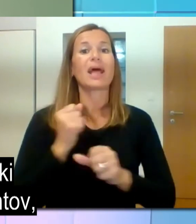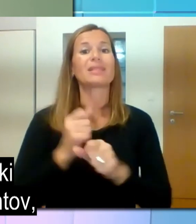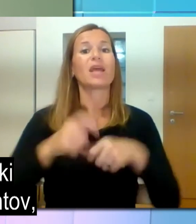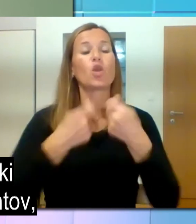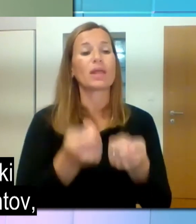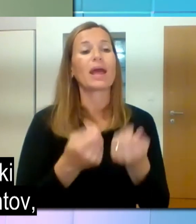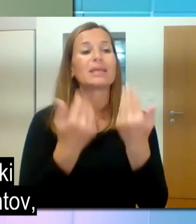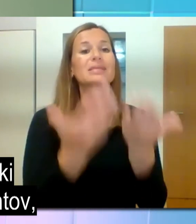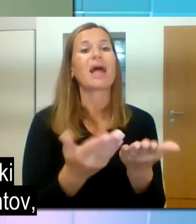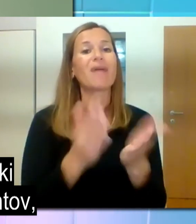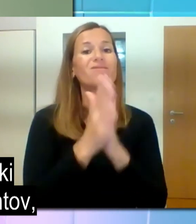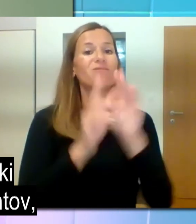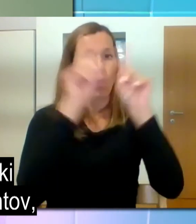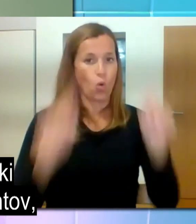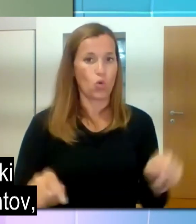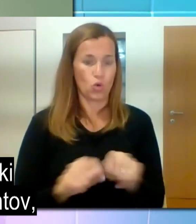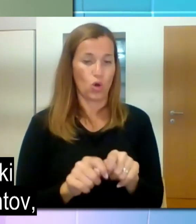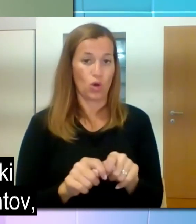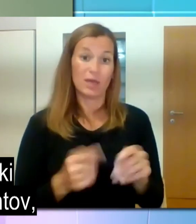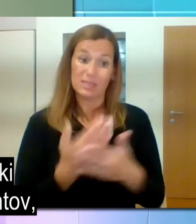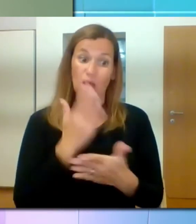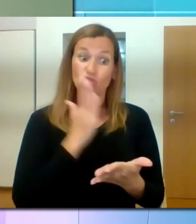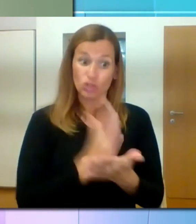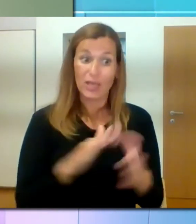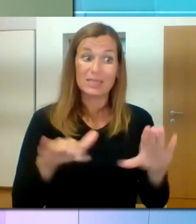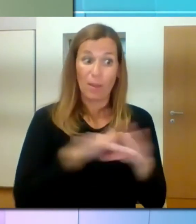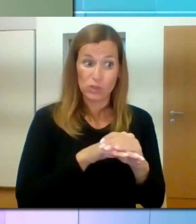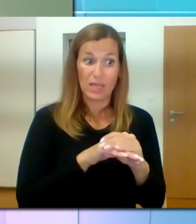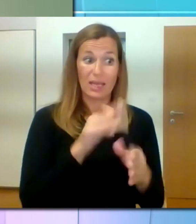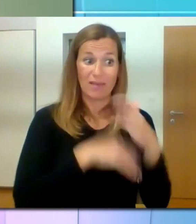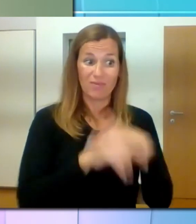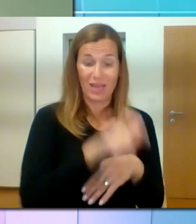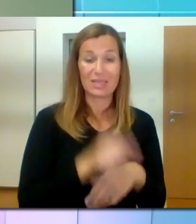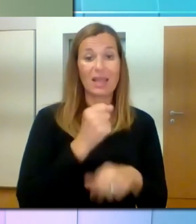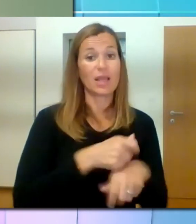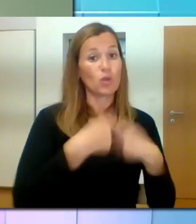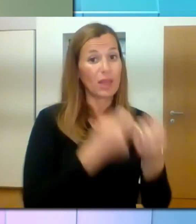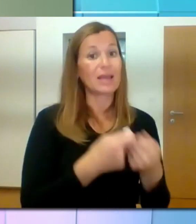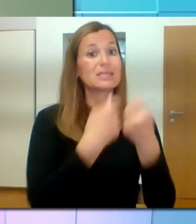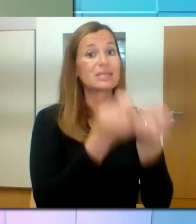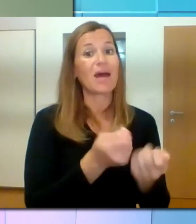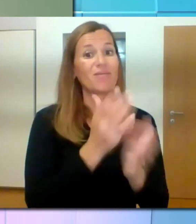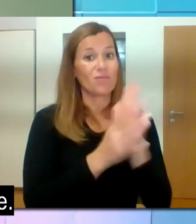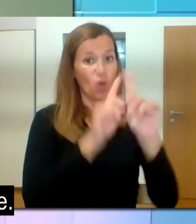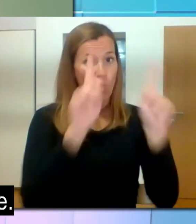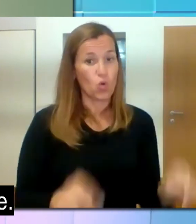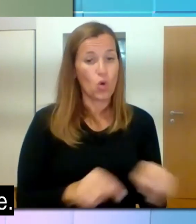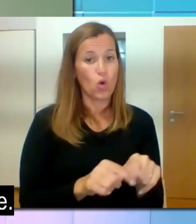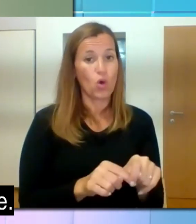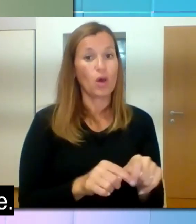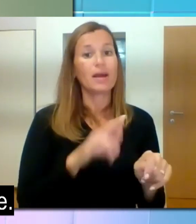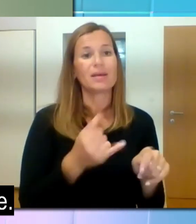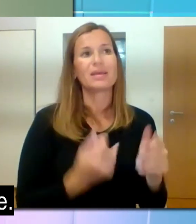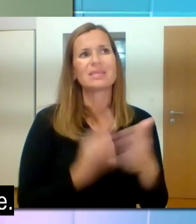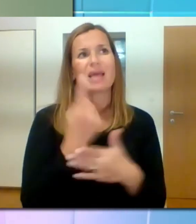ki je v bistvu izhaja iz osnovnih dokumentov, ki jih pripravljajo tudi koncesionarji. To so izvajalci